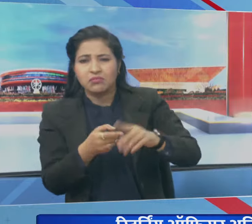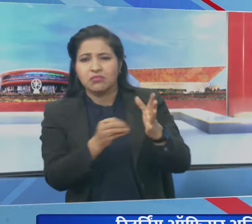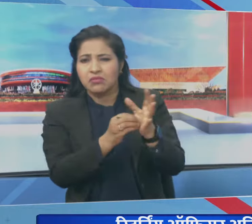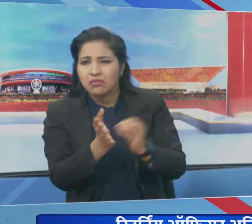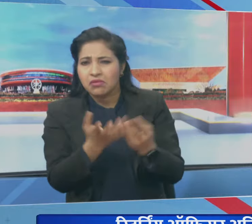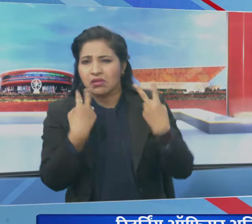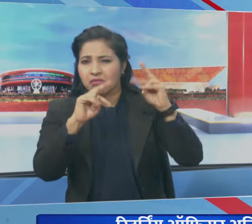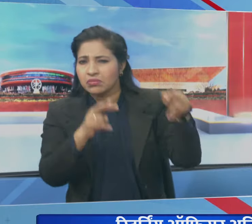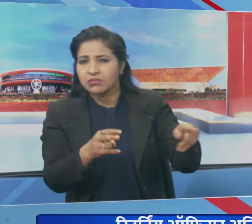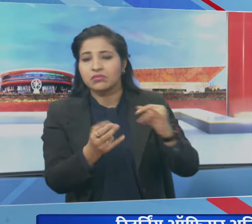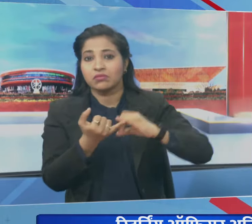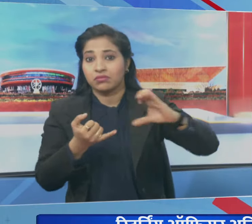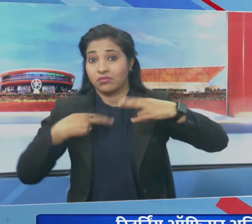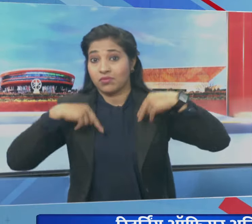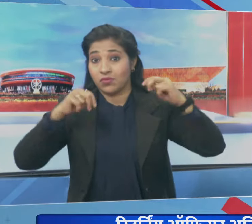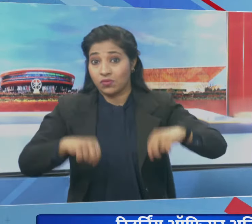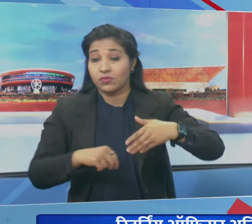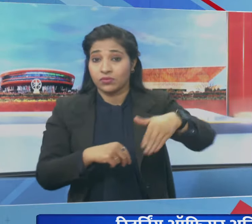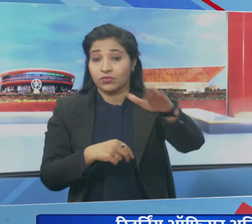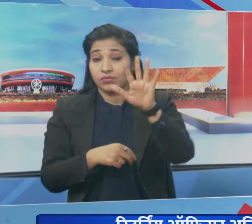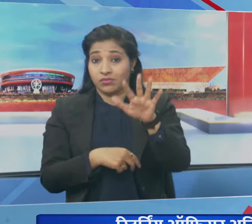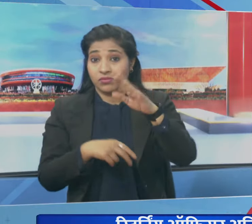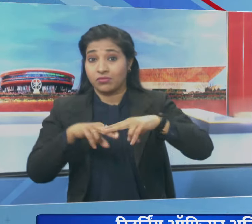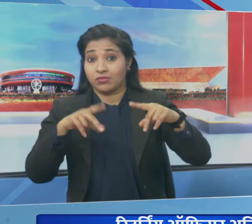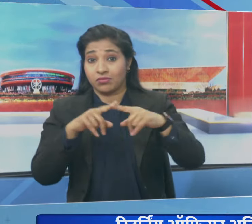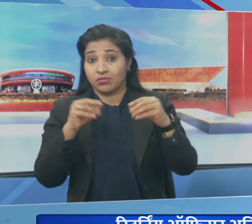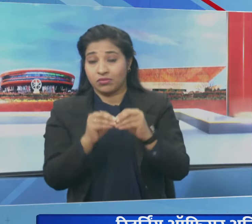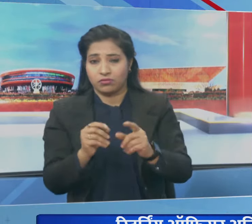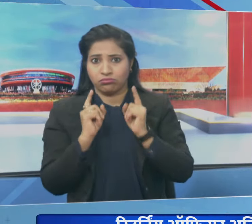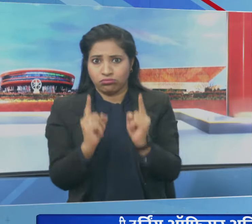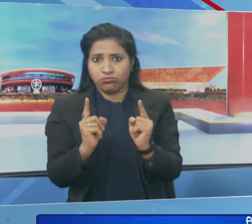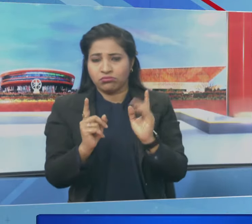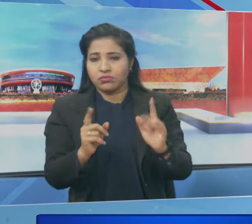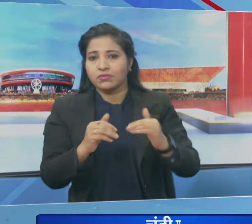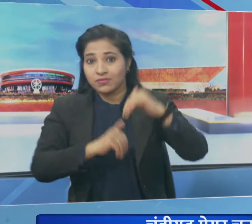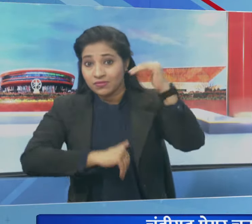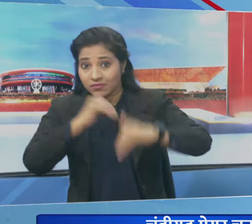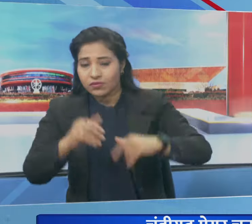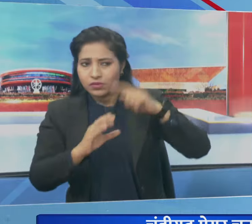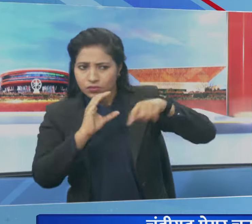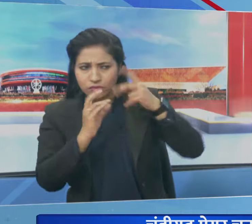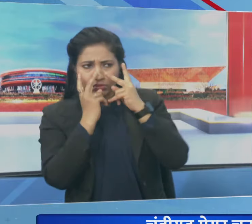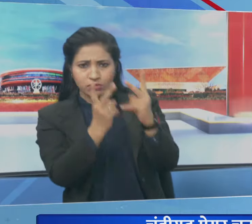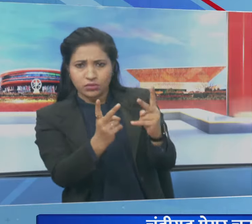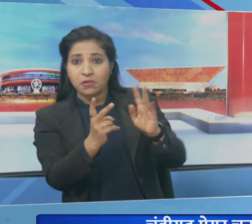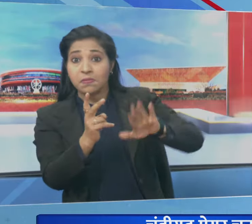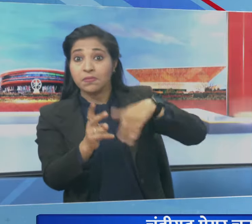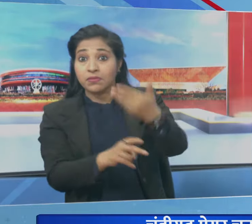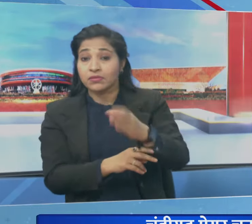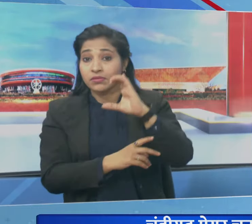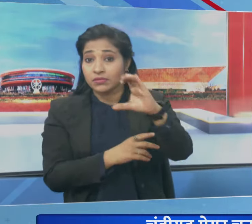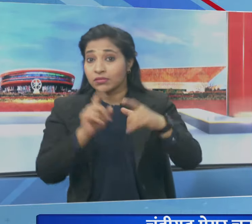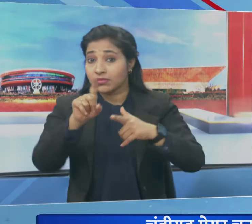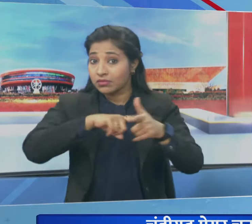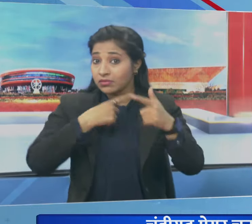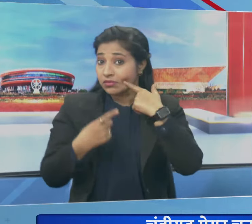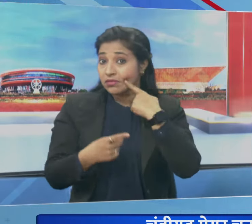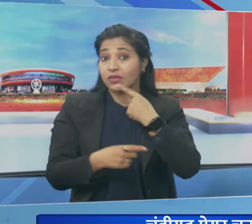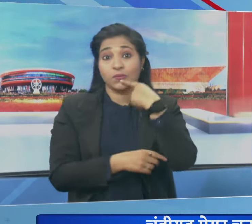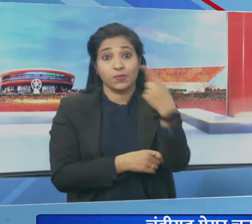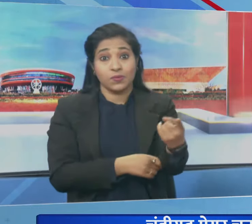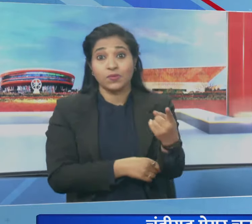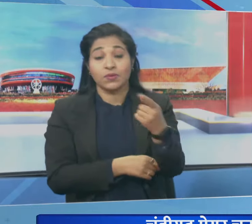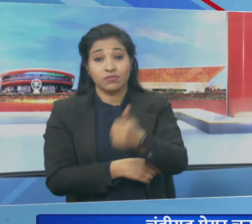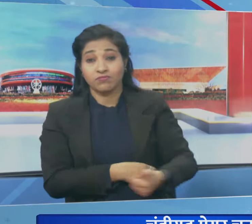सुप्रीम कोर्ट ने पांच फरवरी को सक्ती दिखाई थी और चुनाव का वीडियो देखने के बाद सीजे आई ने कहा था कि